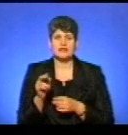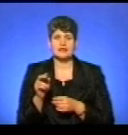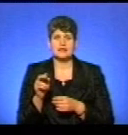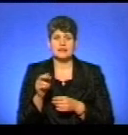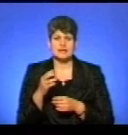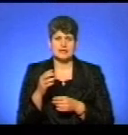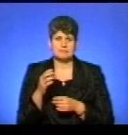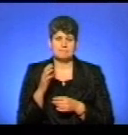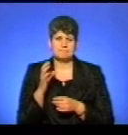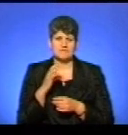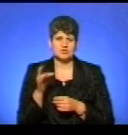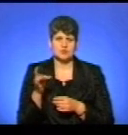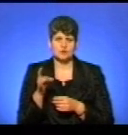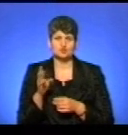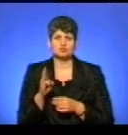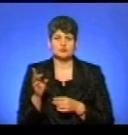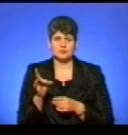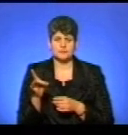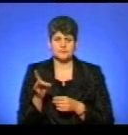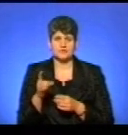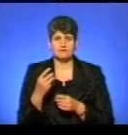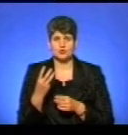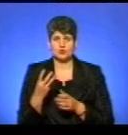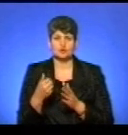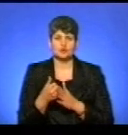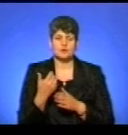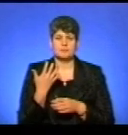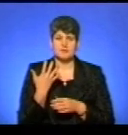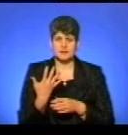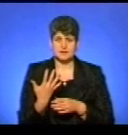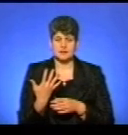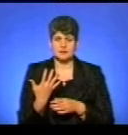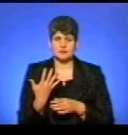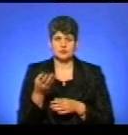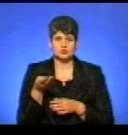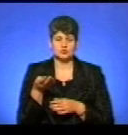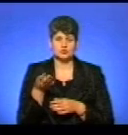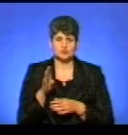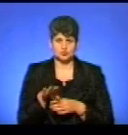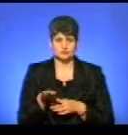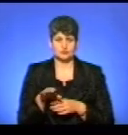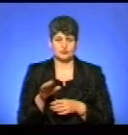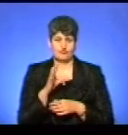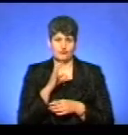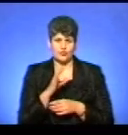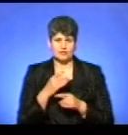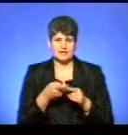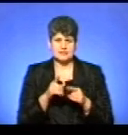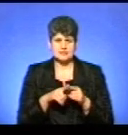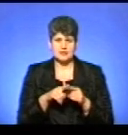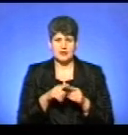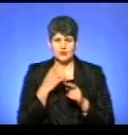районі – це Шумщина – від трок до п'яти особин вовка. Тобто це по слідах, це під час